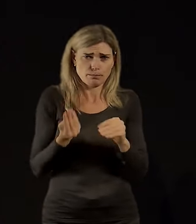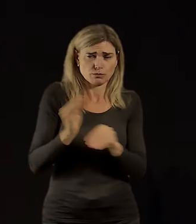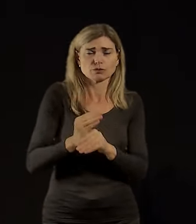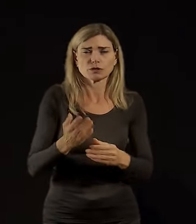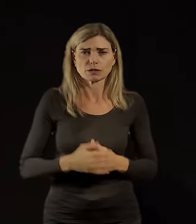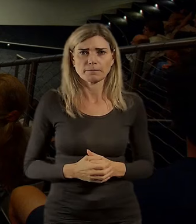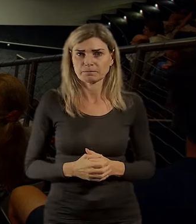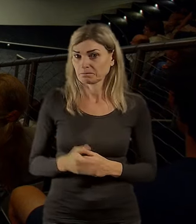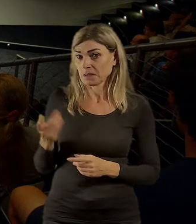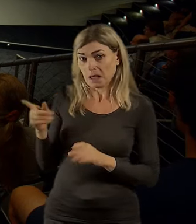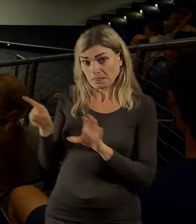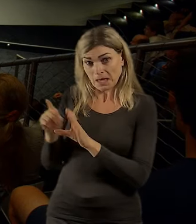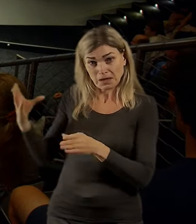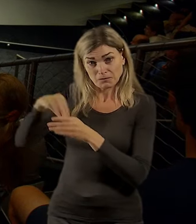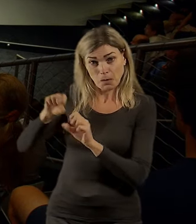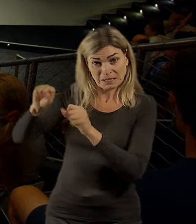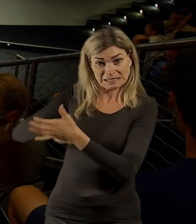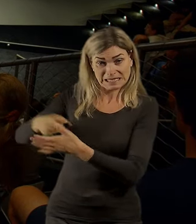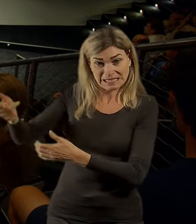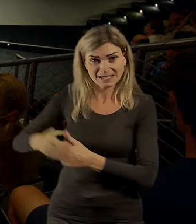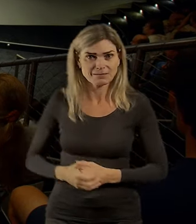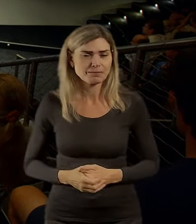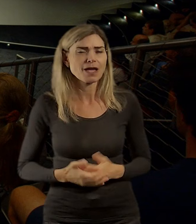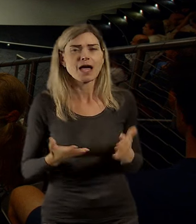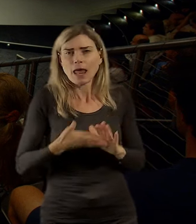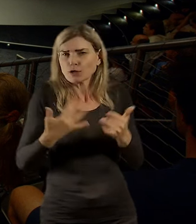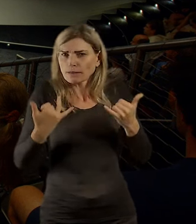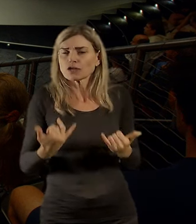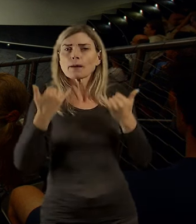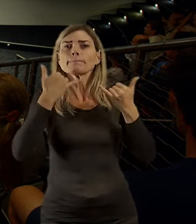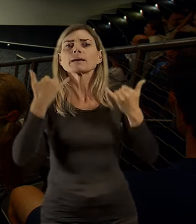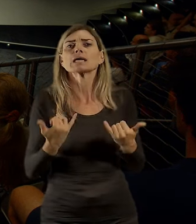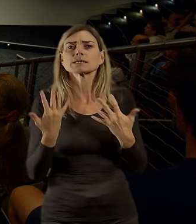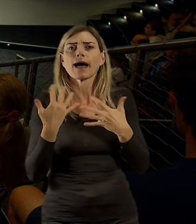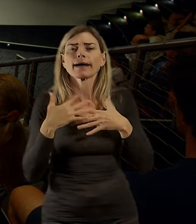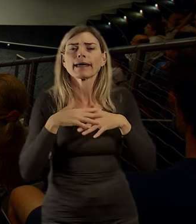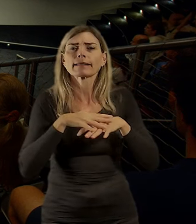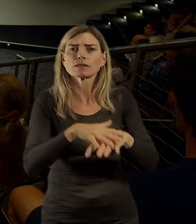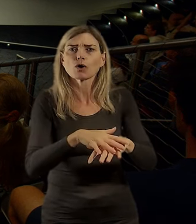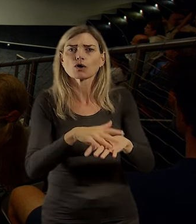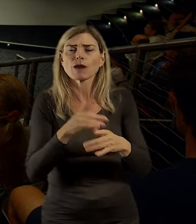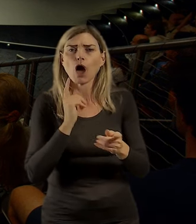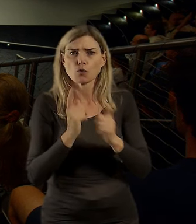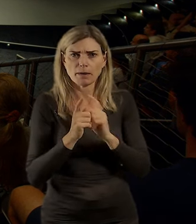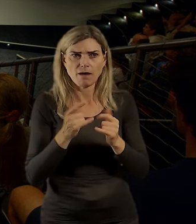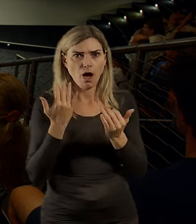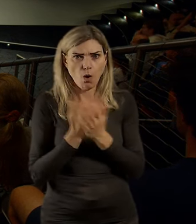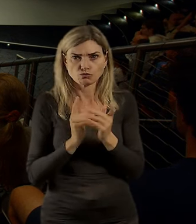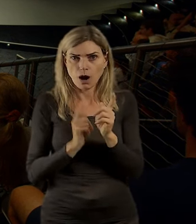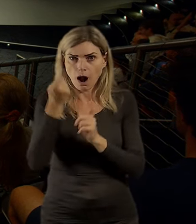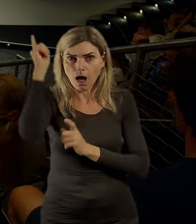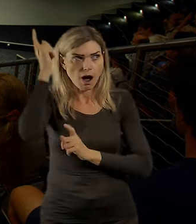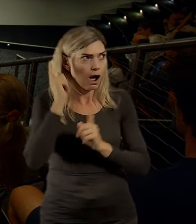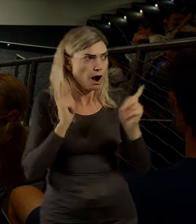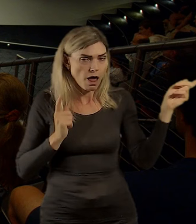Tak třeba Pražská integrovaná doprava v tuto chvíli zasahuje vlastně, dalo by se říct, do všech nemoravských krajů a Vysočiny,